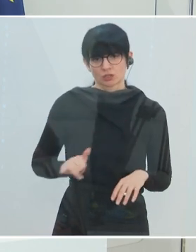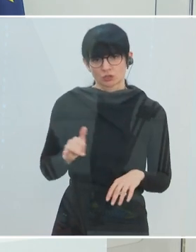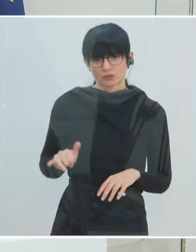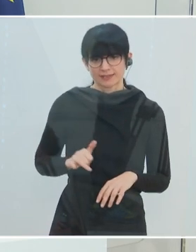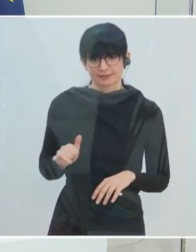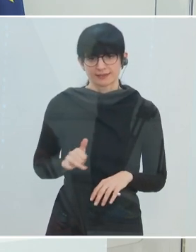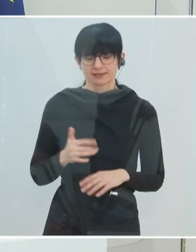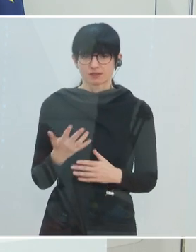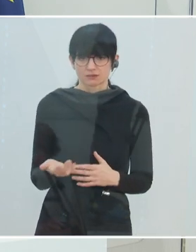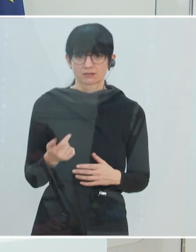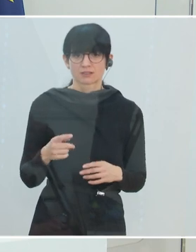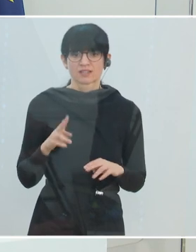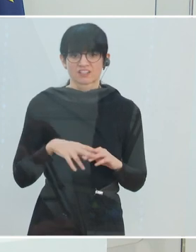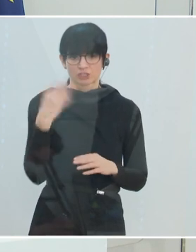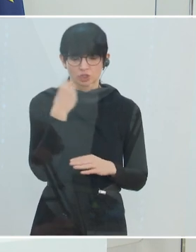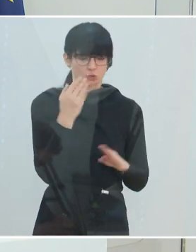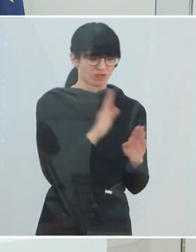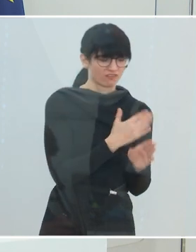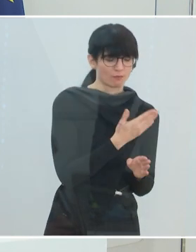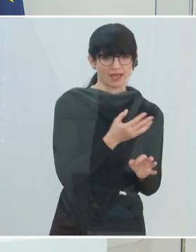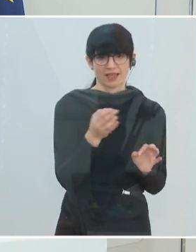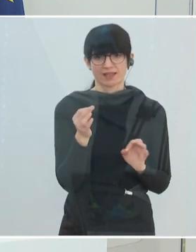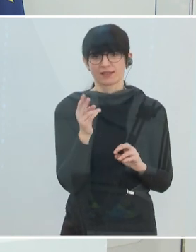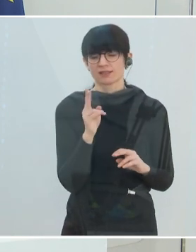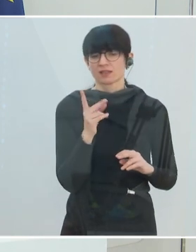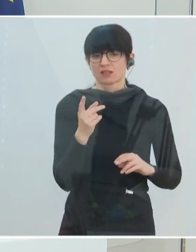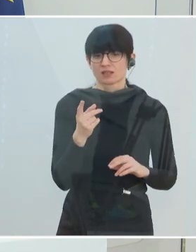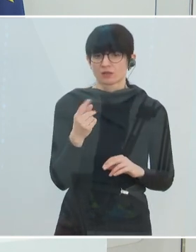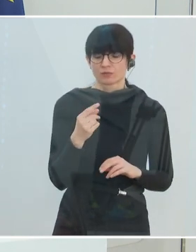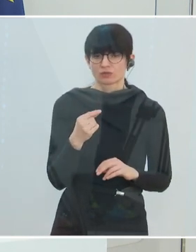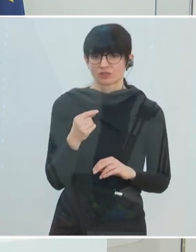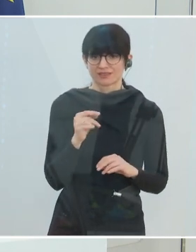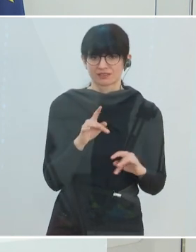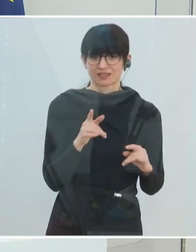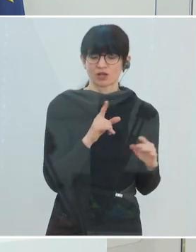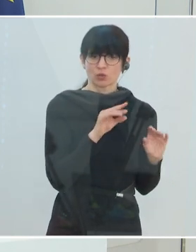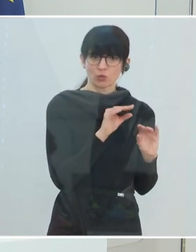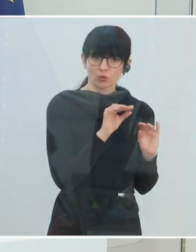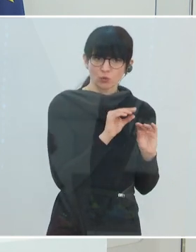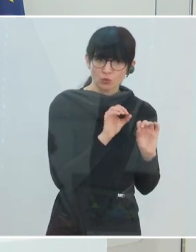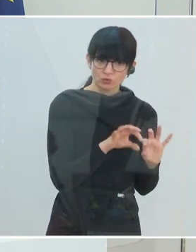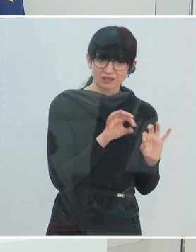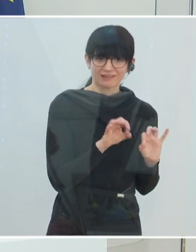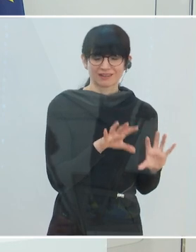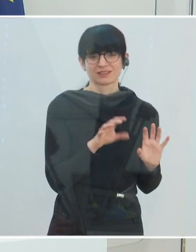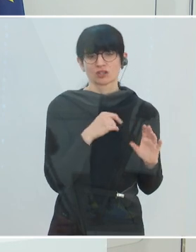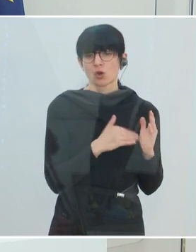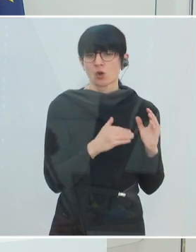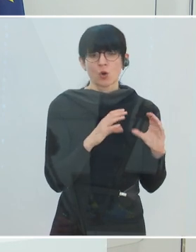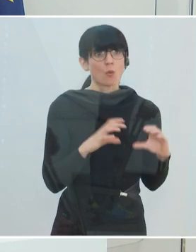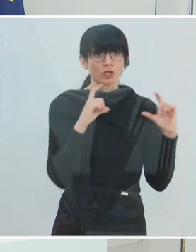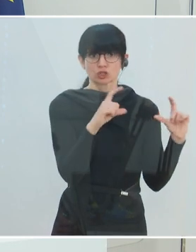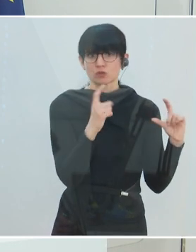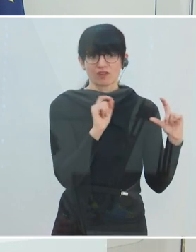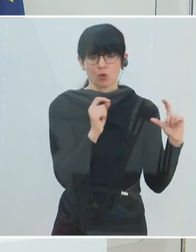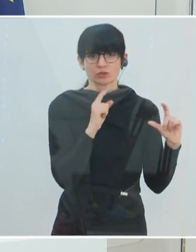nach der Schule oder außerhalb jetzt des üblichen Regelunterrichtes, egal ob das jetzt Oberstufe ist oder ob